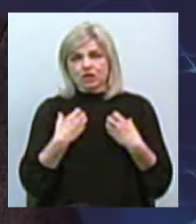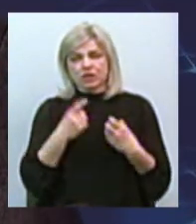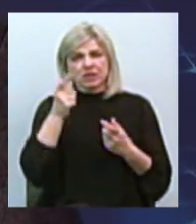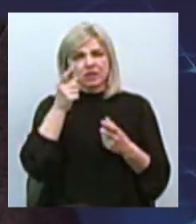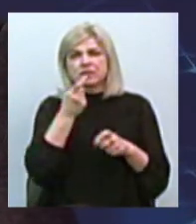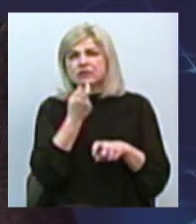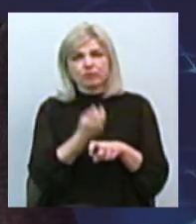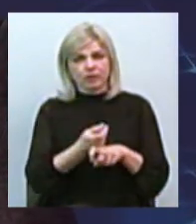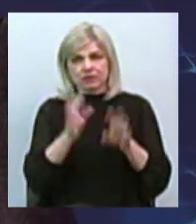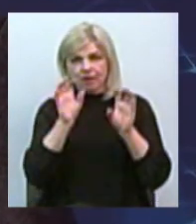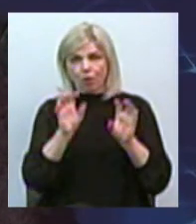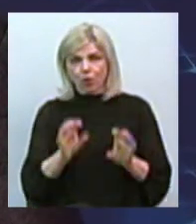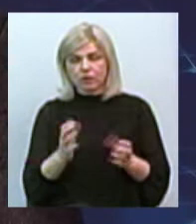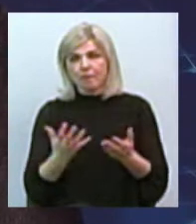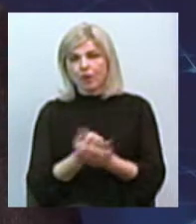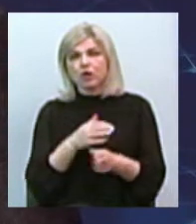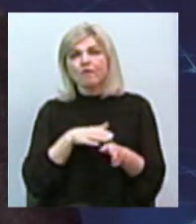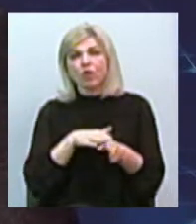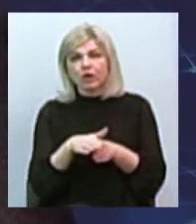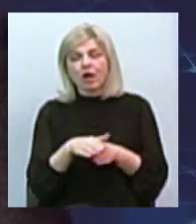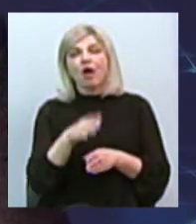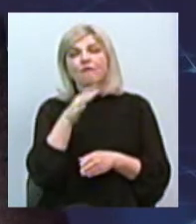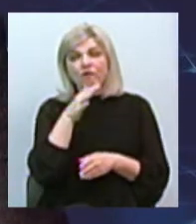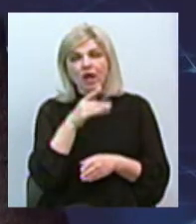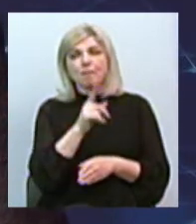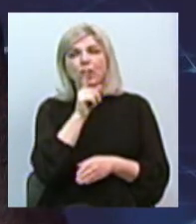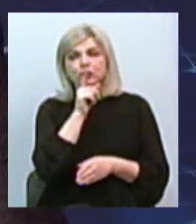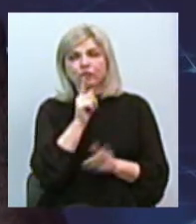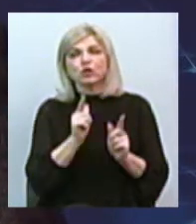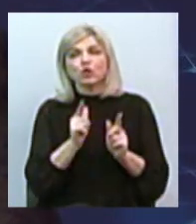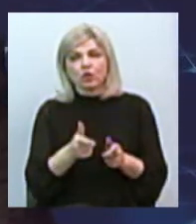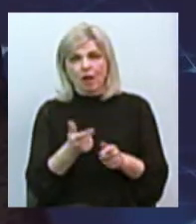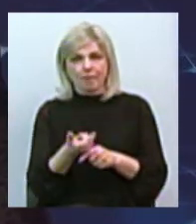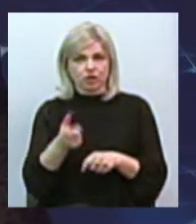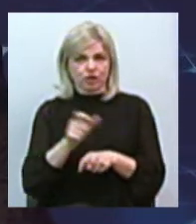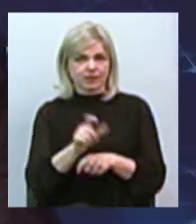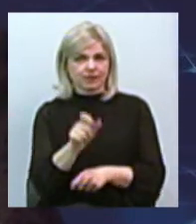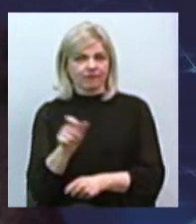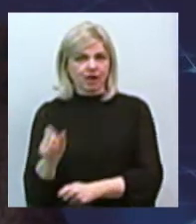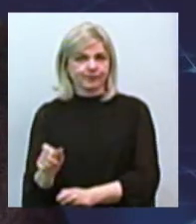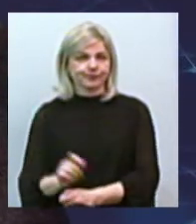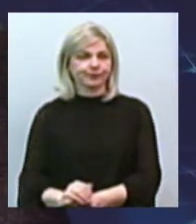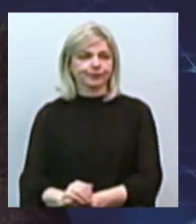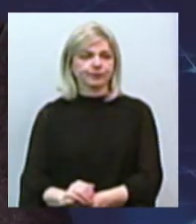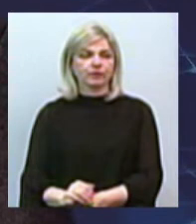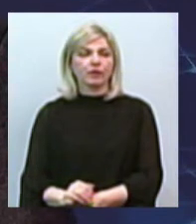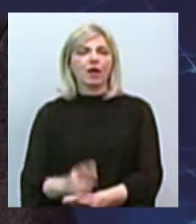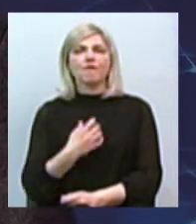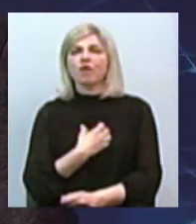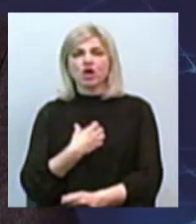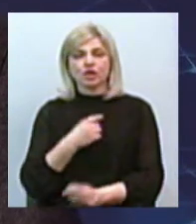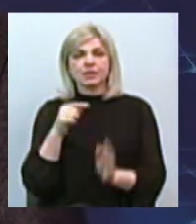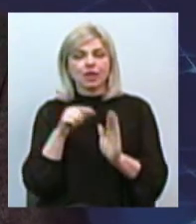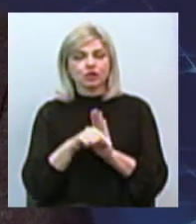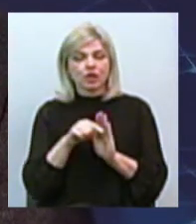нашли своє воплощення вже при молчаливому согласі більшінства. І, звісно, тут дуже важне значення